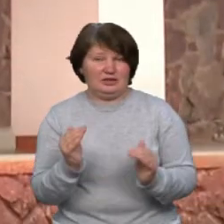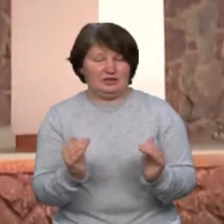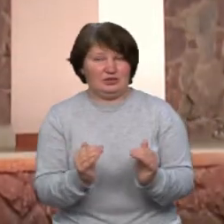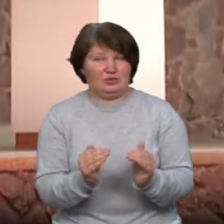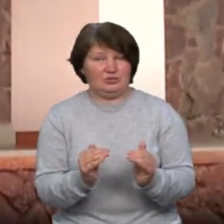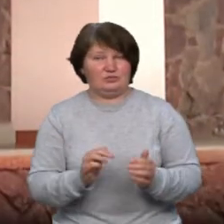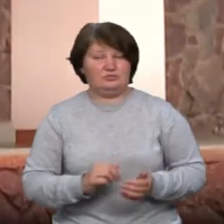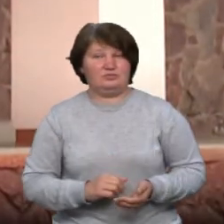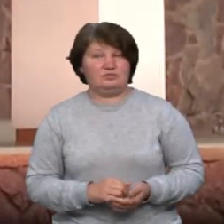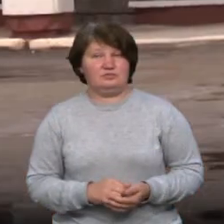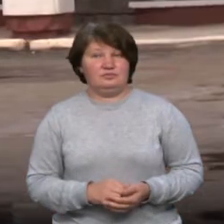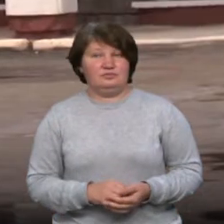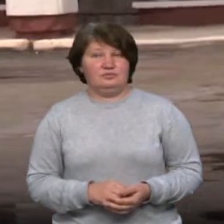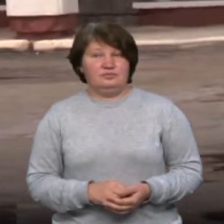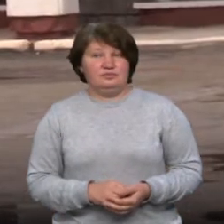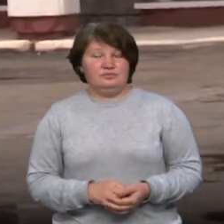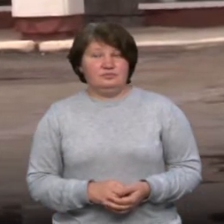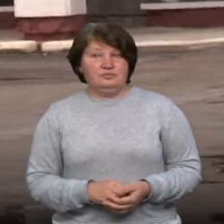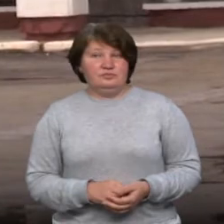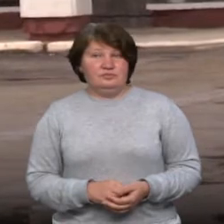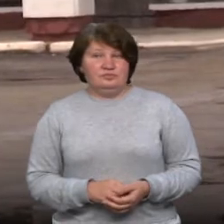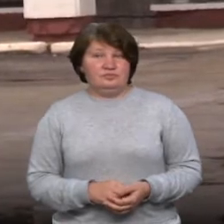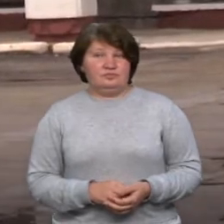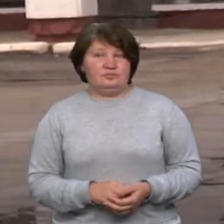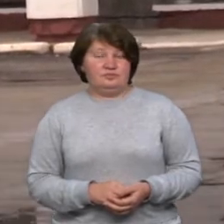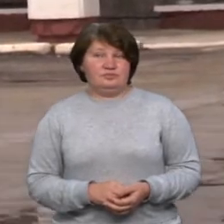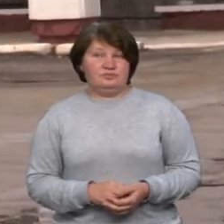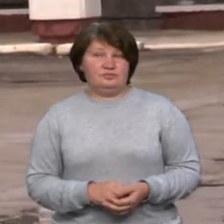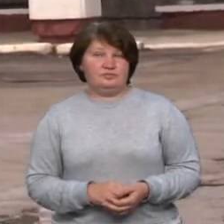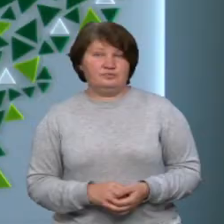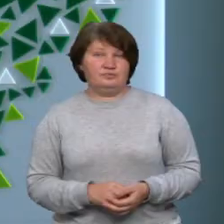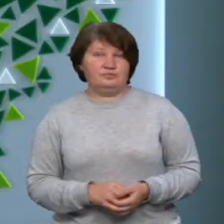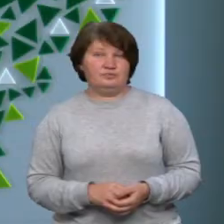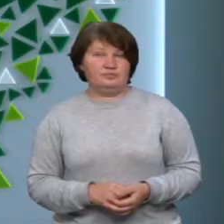Олександр Букатюк, Роман Кочержук. Новини на Суспільному. Івано-Франківськ.